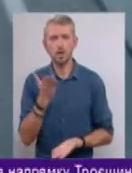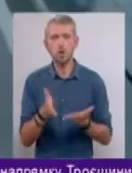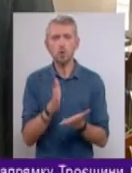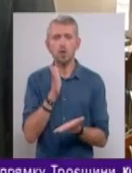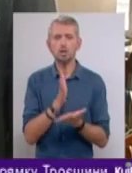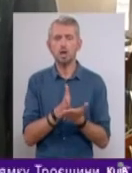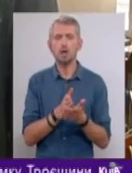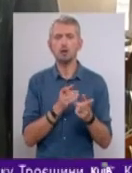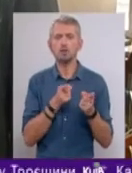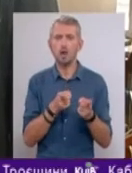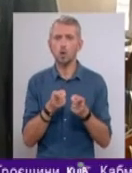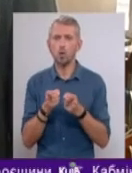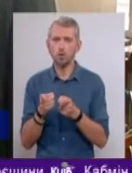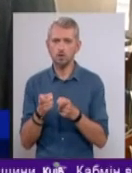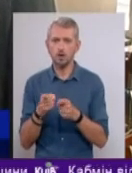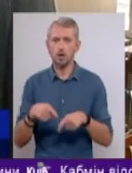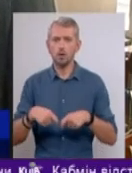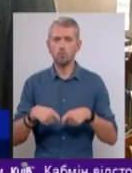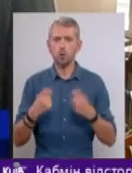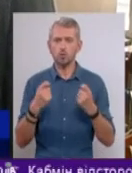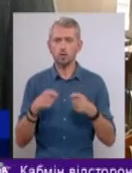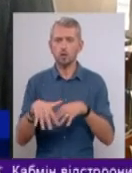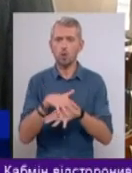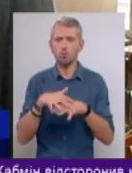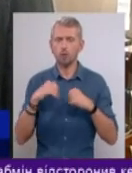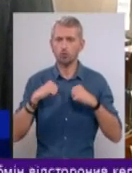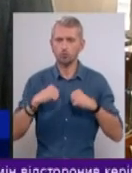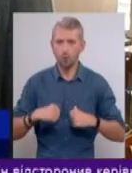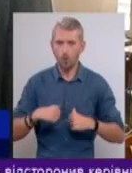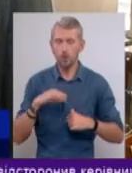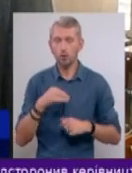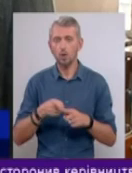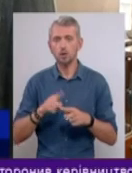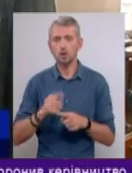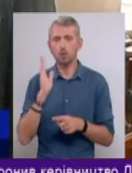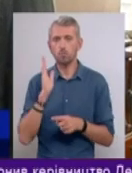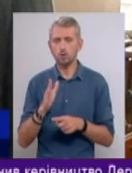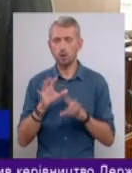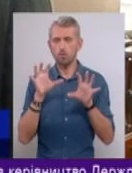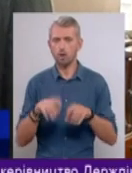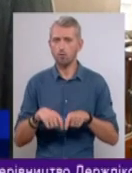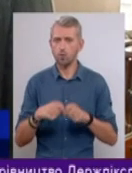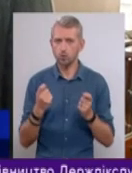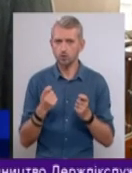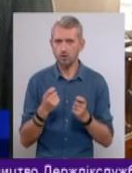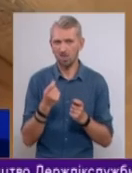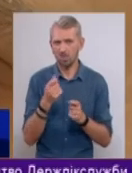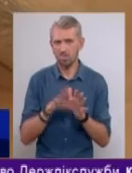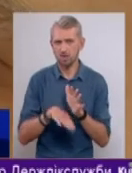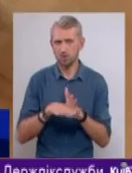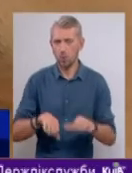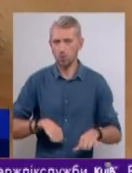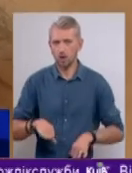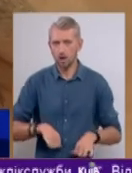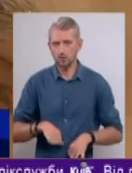загроза порушення громадського спокою, то це буде правопорушення дрібне хуліганство.